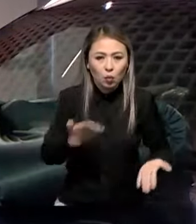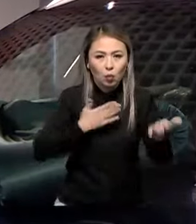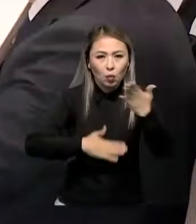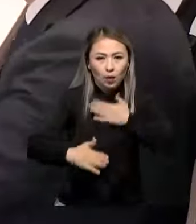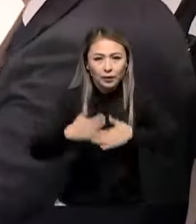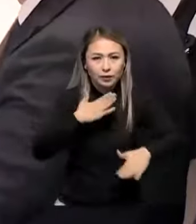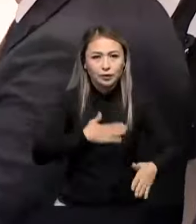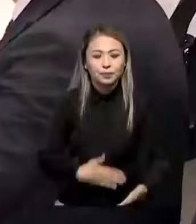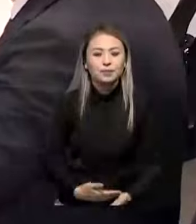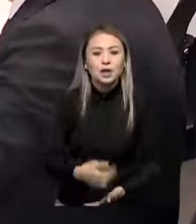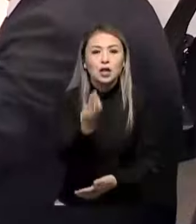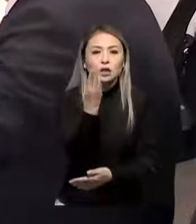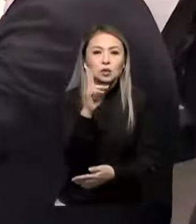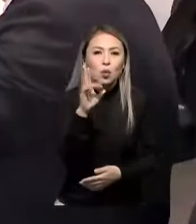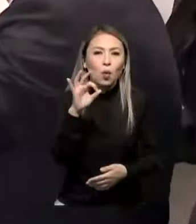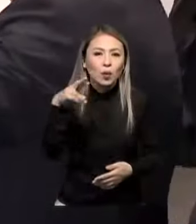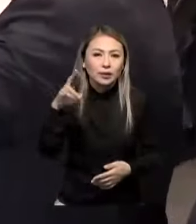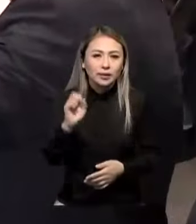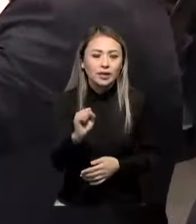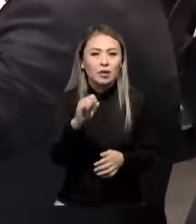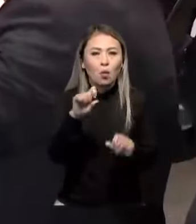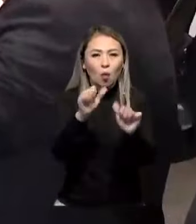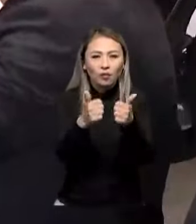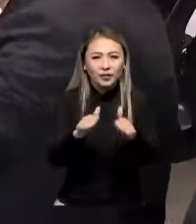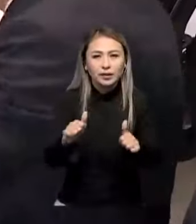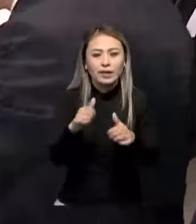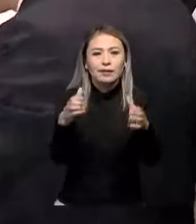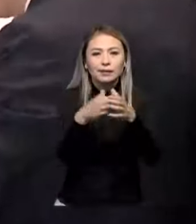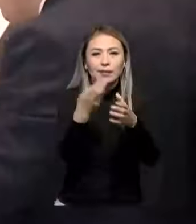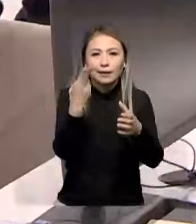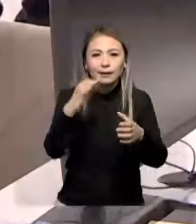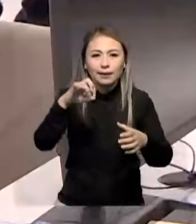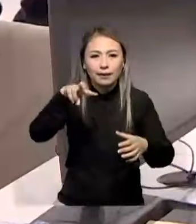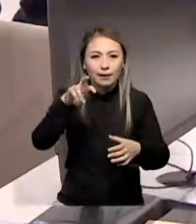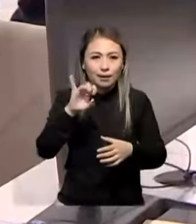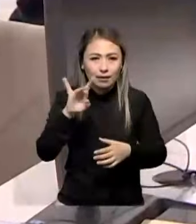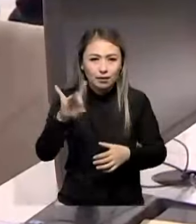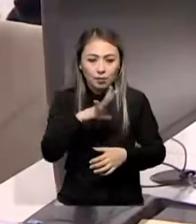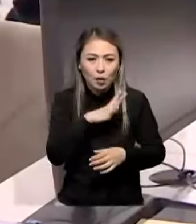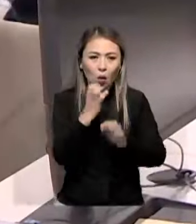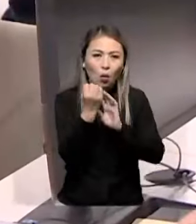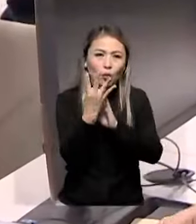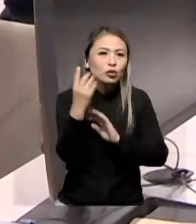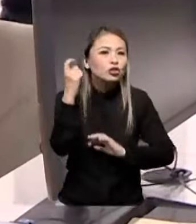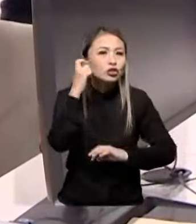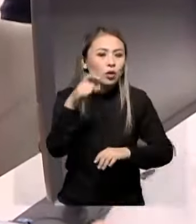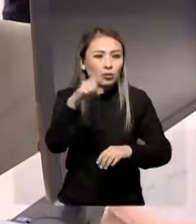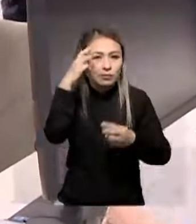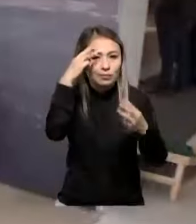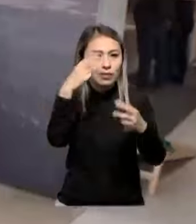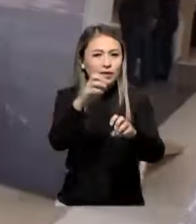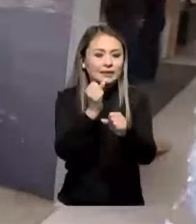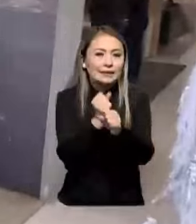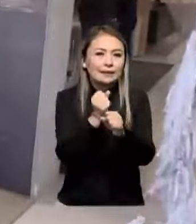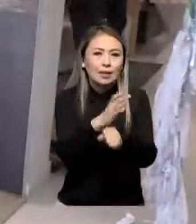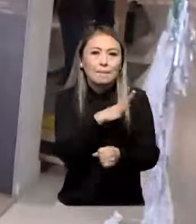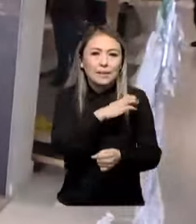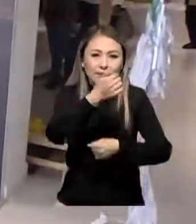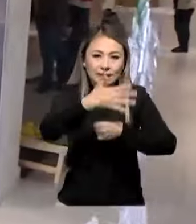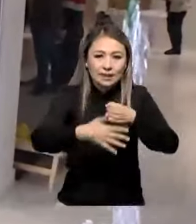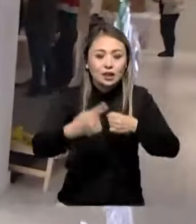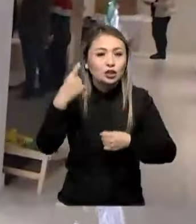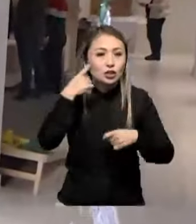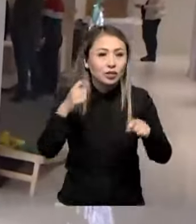қарсаламыз. Шкода көлігін ресми дилерден алуға асыққан тұрғынның бірі Сергей Валков ол 14 жыл бойы осы брендті тізгіндет. Орталыға ашылатынын